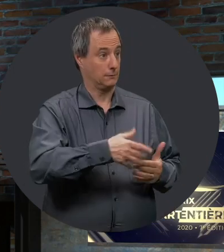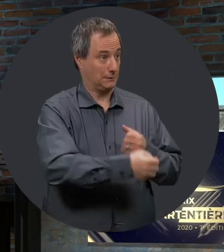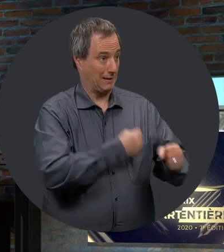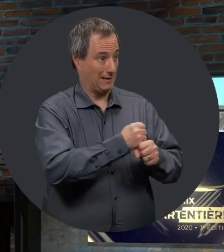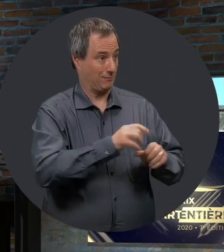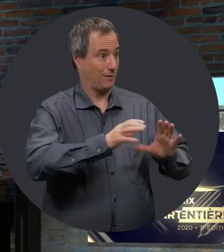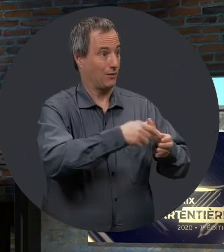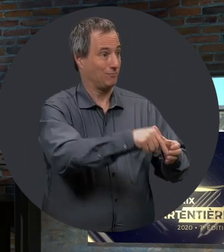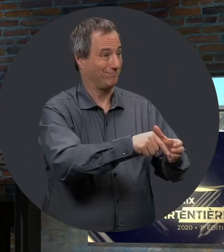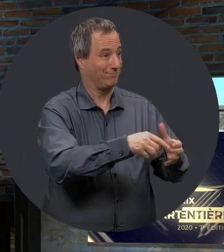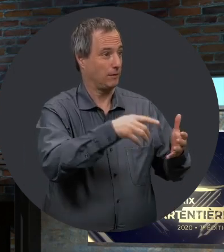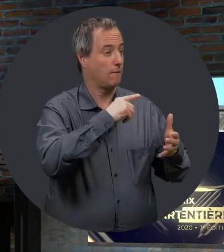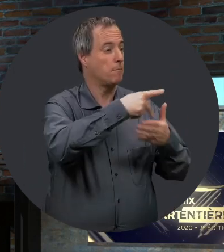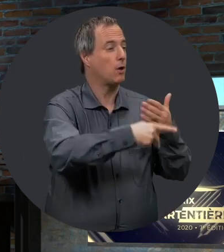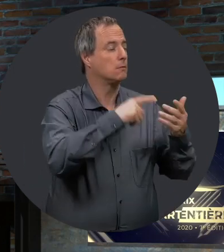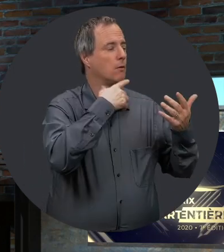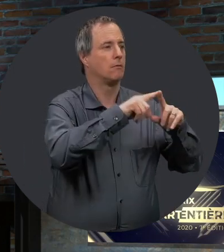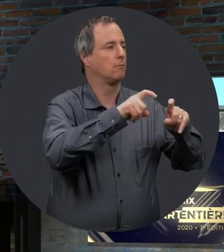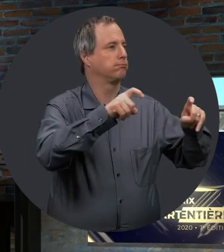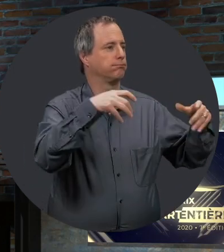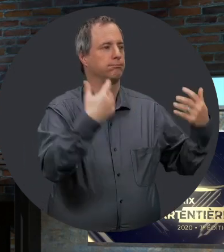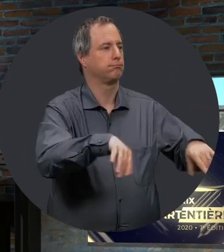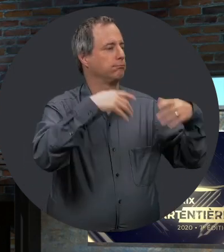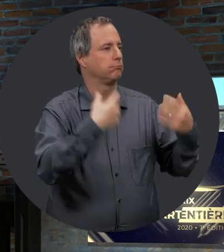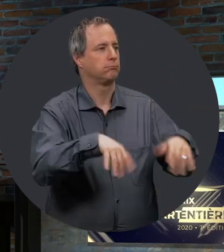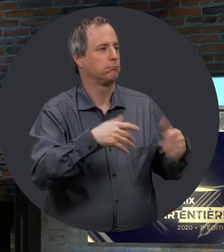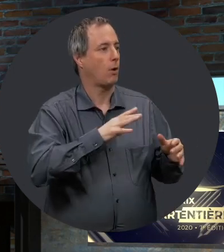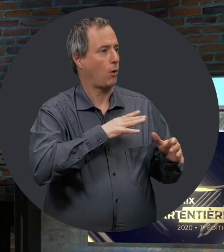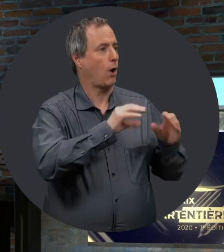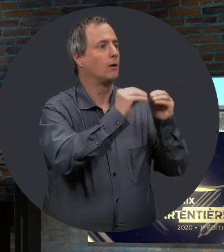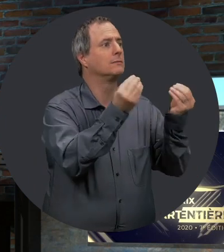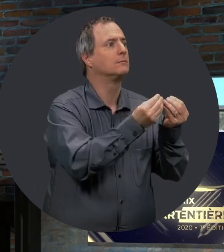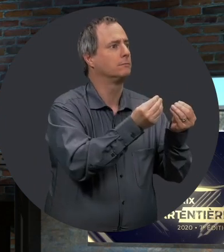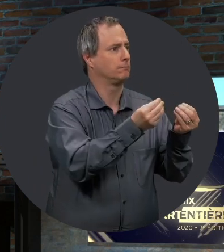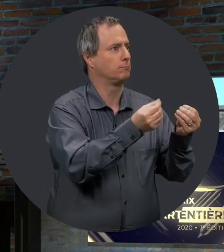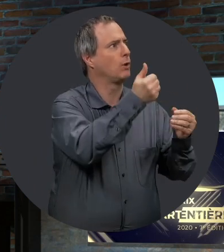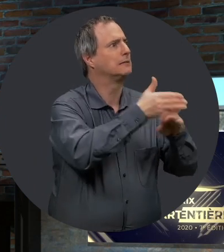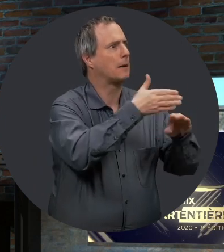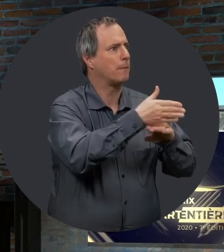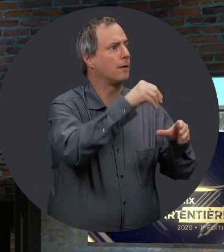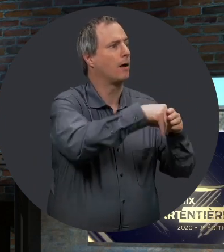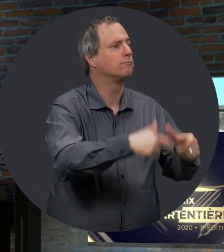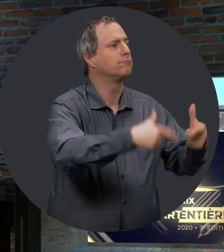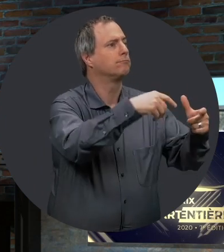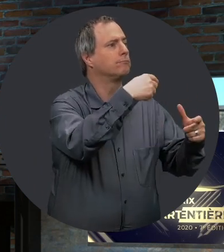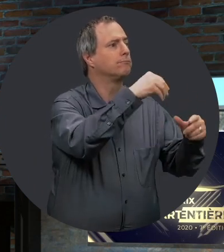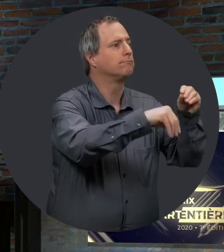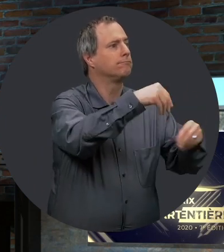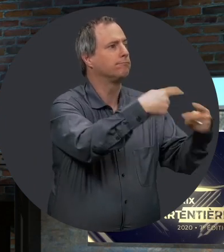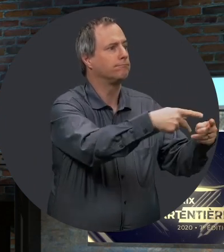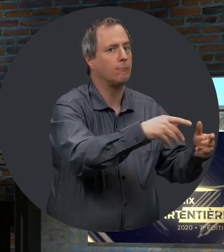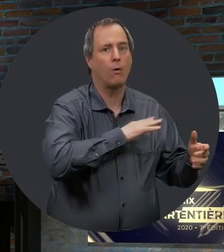Cette année, cette catégorie a eu des projets très diversifiés. D'une part, on avait des organisations qui ont rendu accessibles leurs